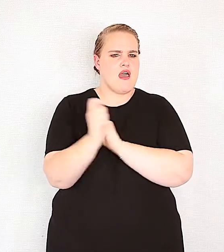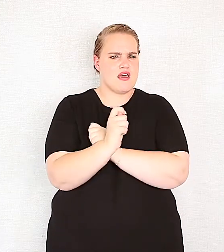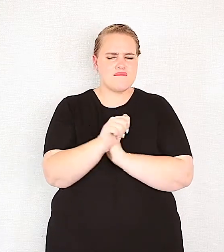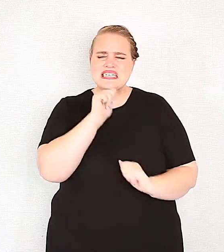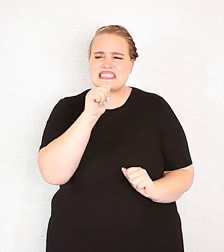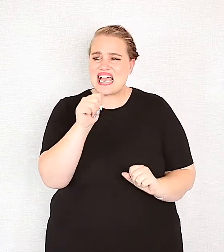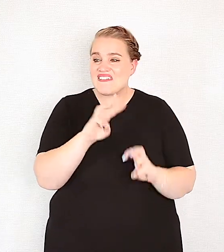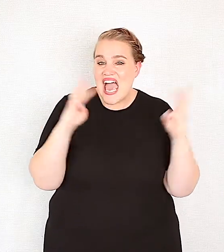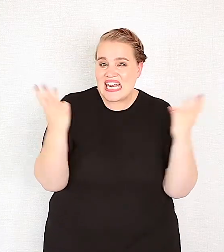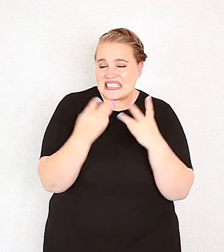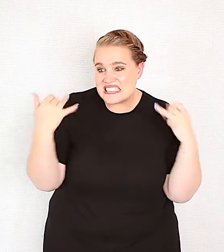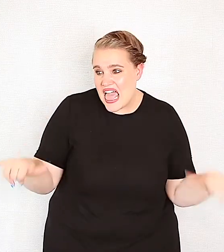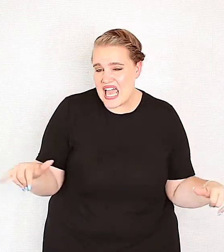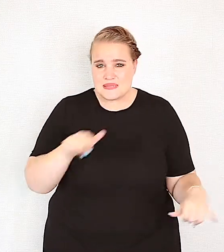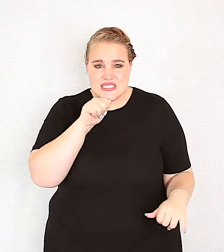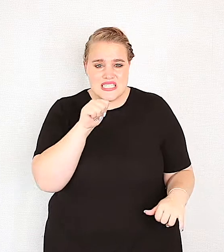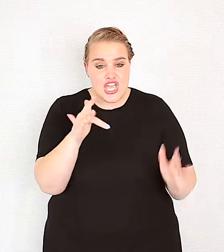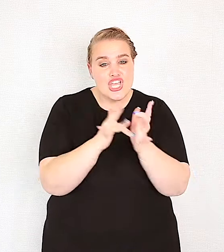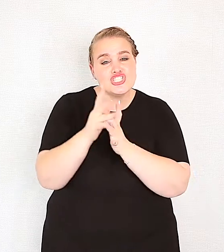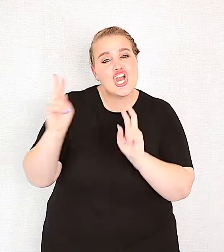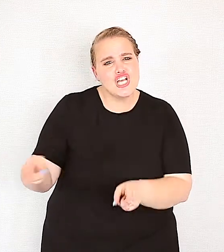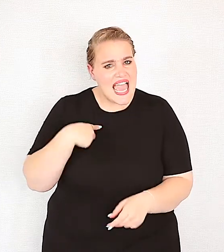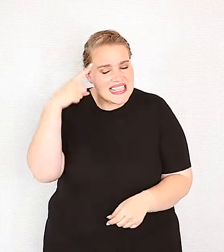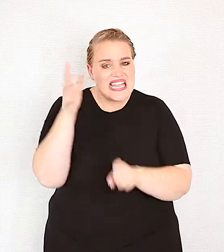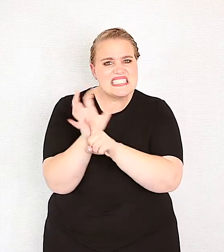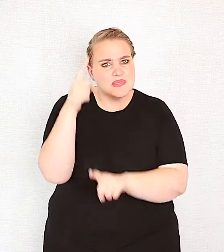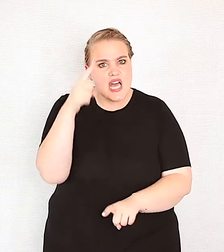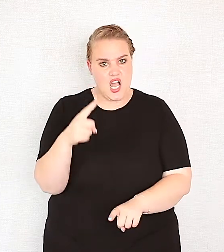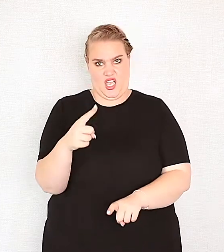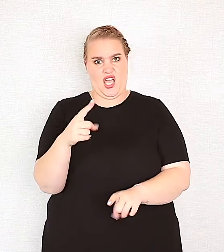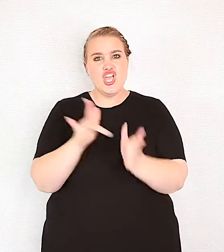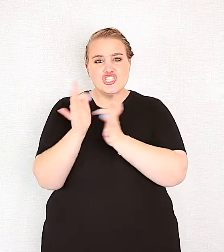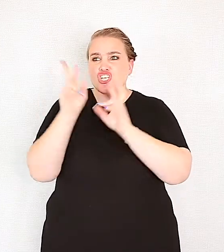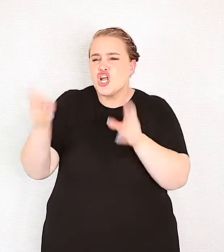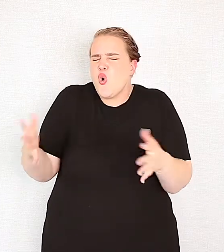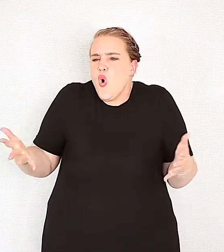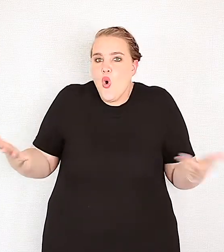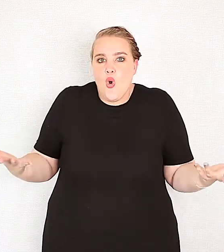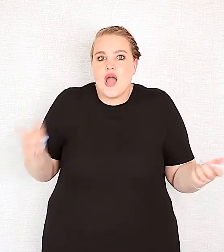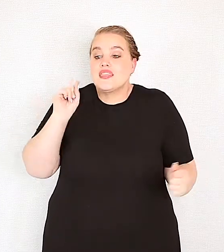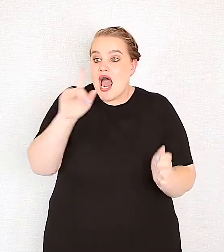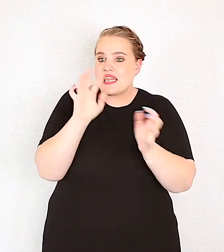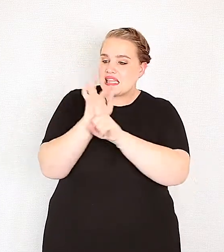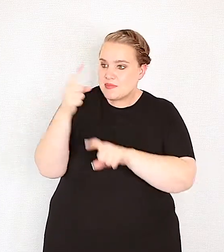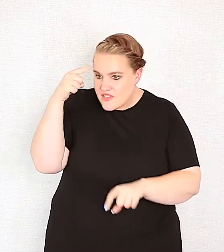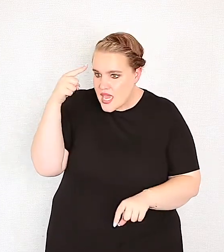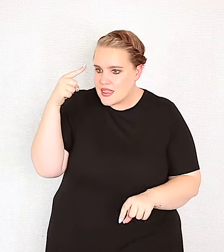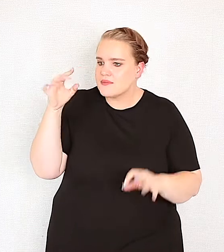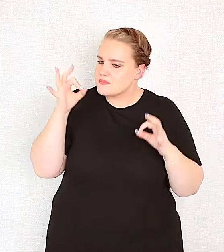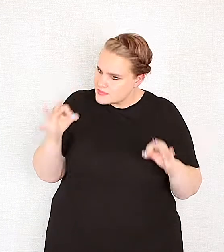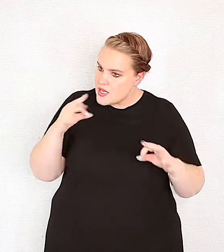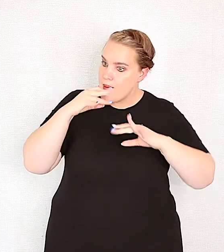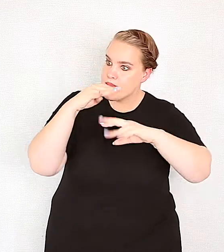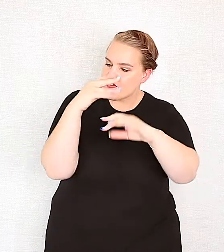want dan denk, weet jy, al like dinge nie nou lekker nie, selfs die Jesus gekrysig is, ek denk die disciples het gedink hoe kan het wees, maar dan gaan hulle terug na die geskrift en sê, maar, dit